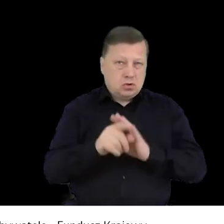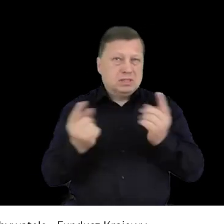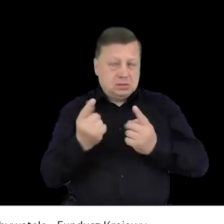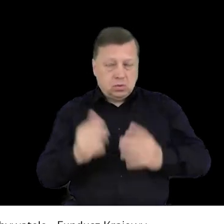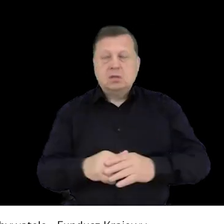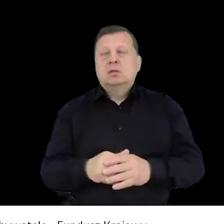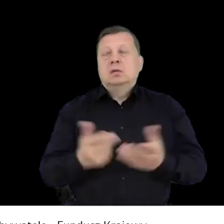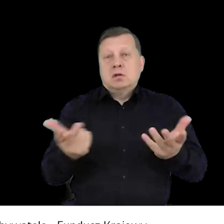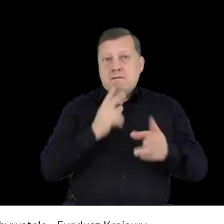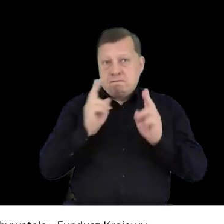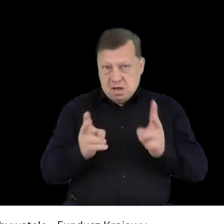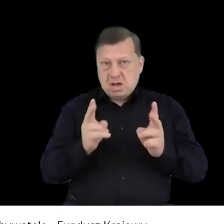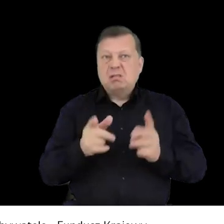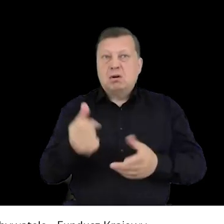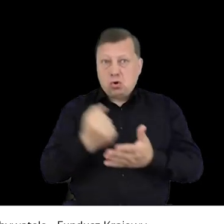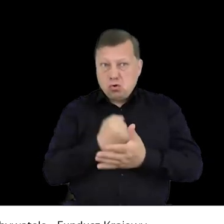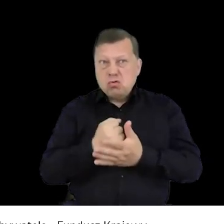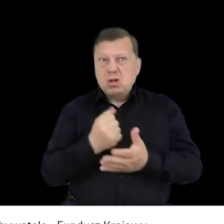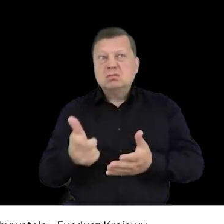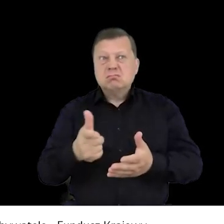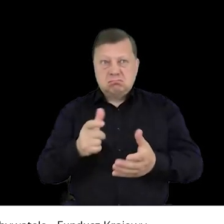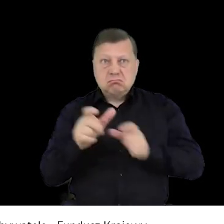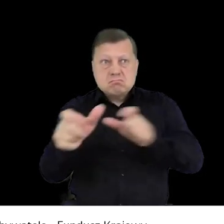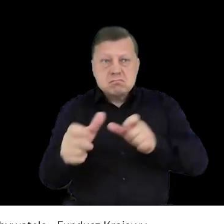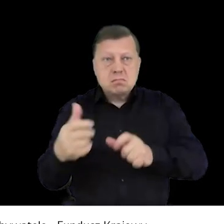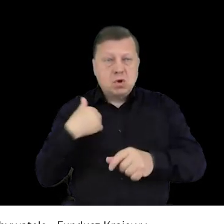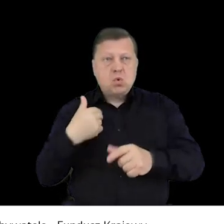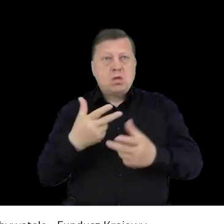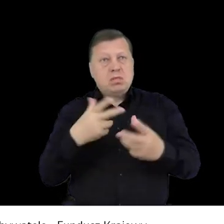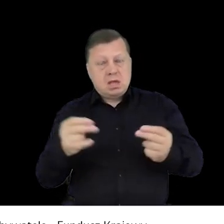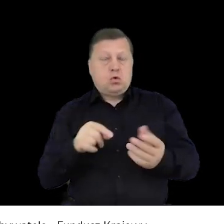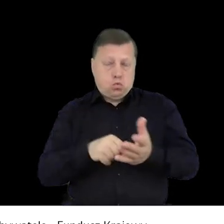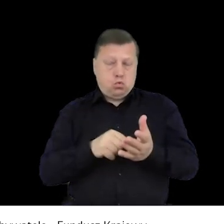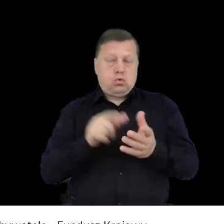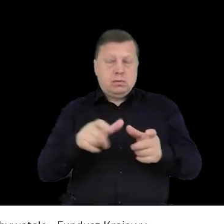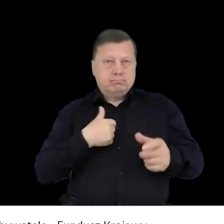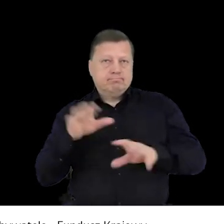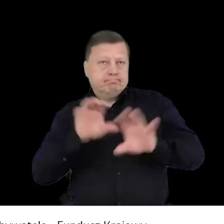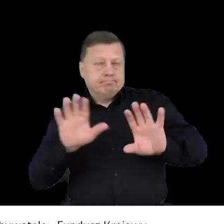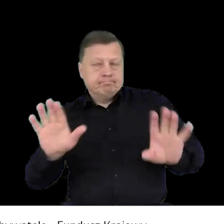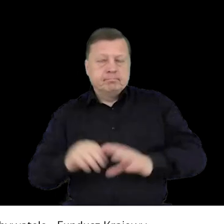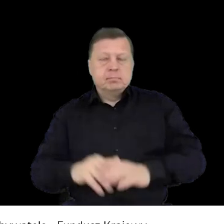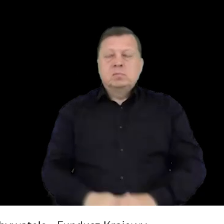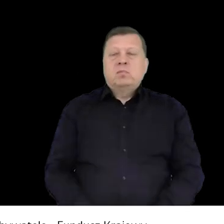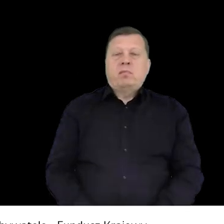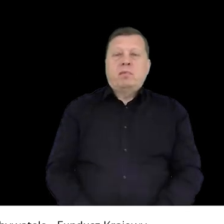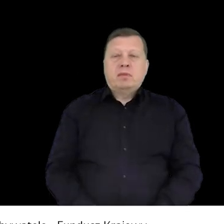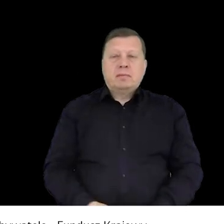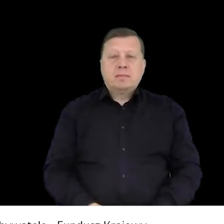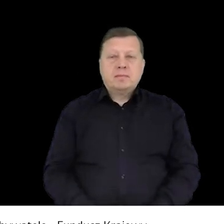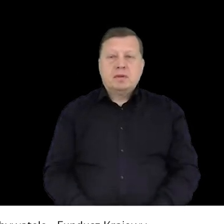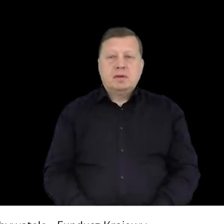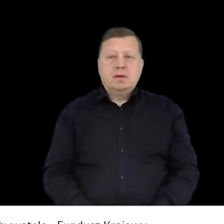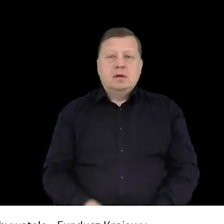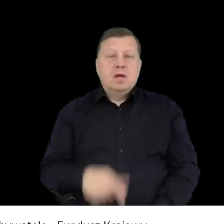faktycznie było konieczne wyjście, czy było to może jednak trafie nadużyte, co obserwowaliśmy na przykład wielogratnie właśnie przy tych